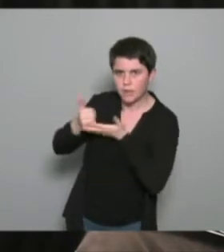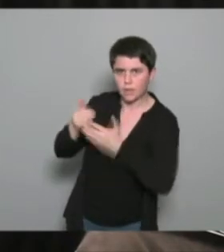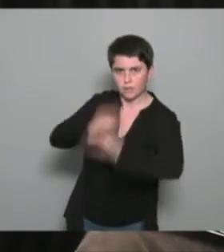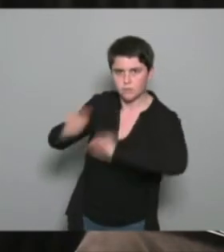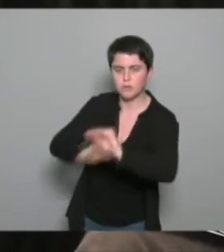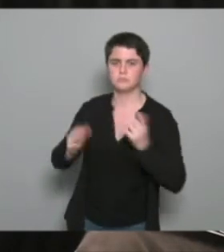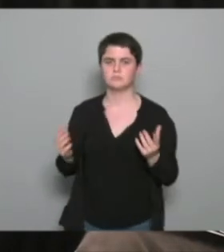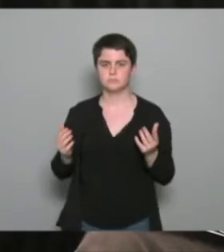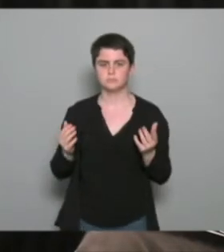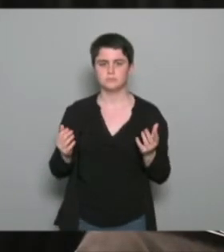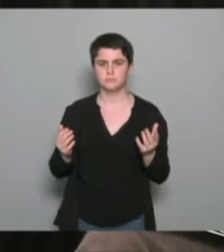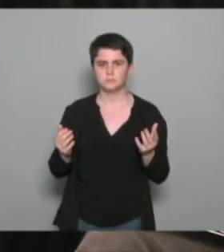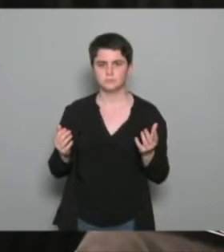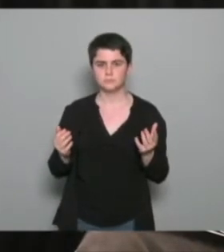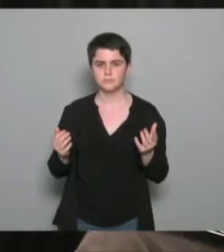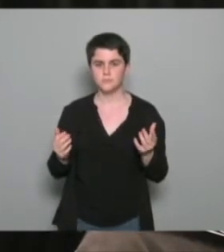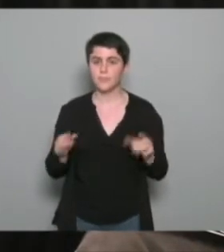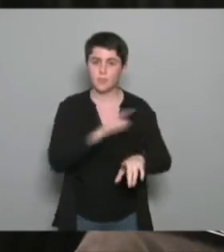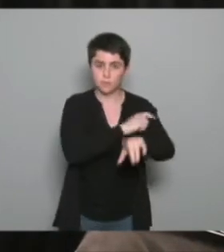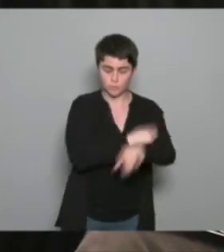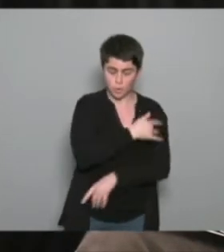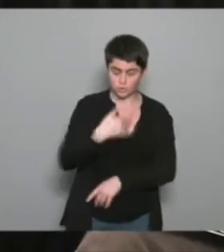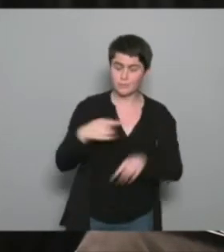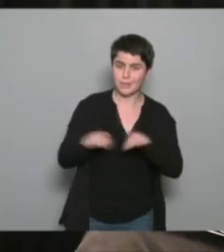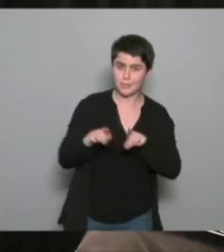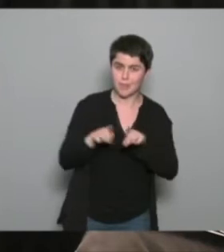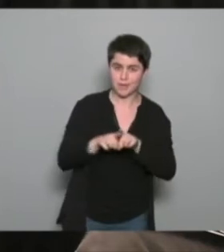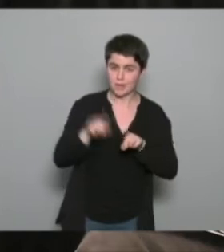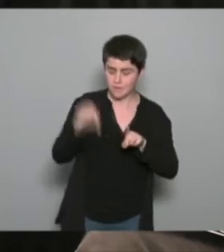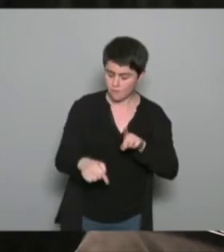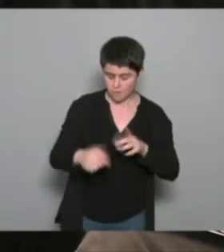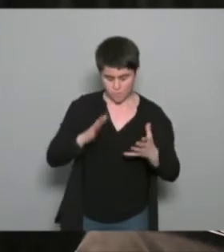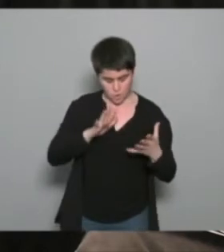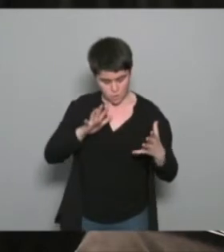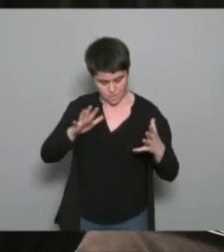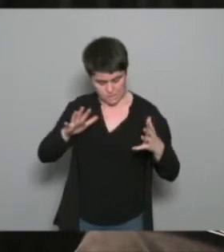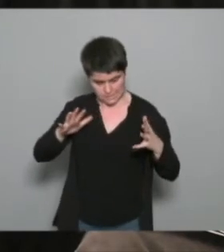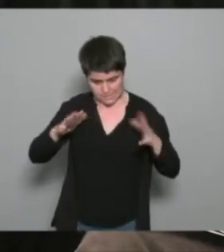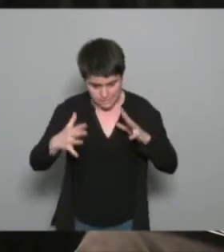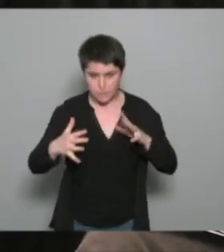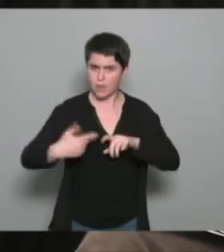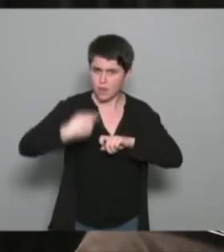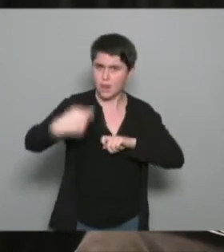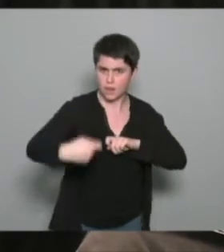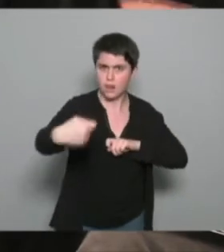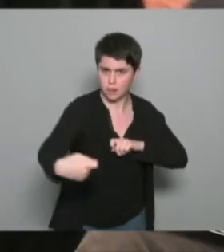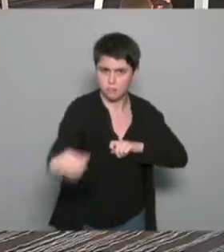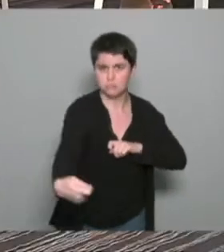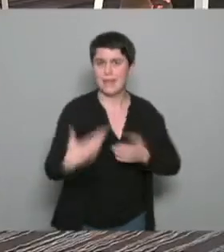mais de façon à ce que vous modifiez votre comportement dans la durée et ça c'est une difficulté et ça c'est une compétence à mon avis